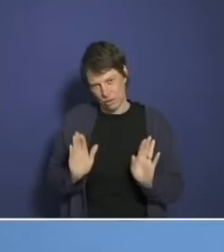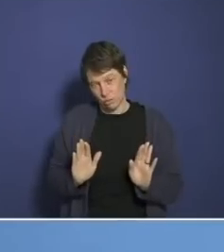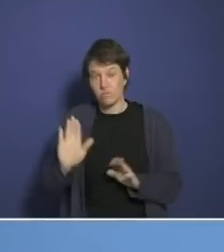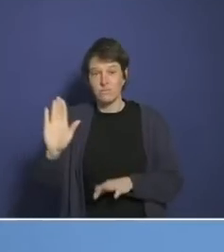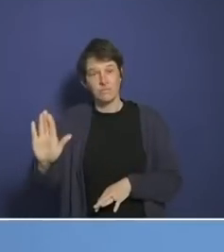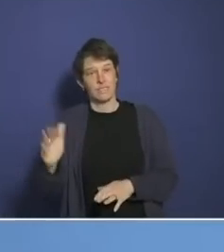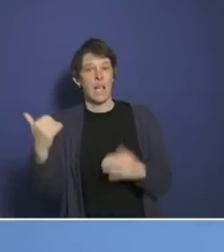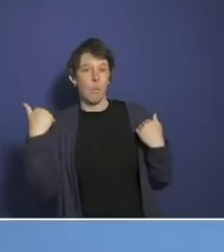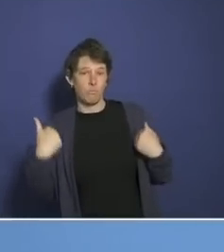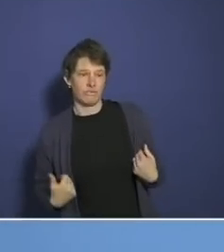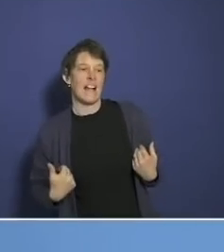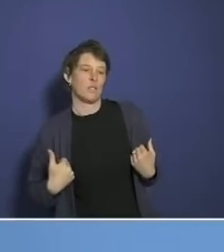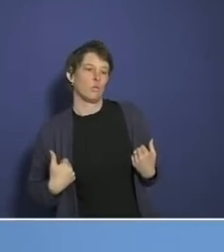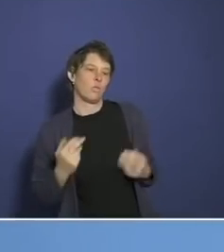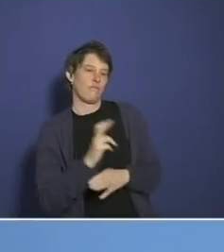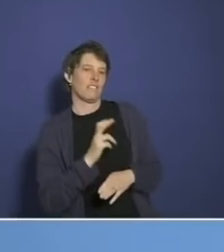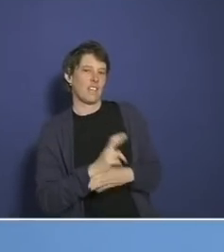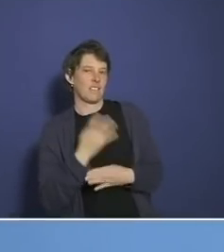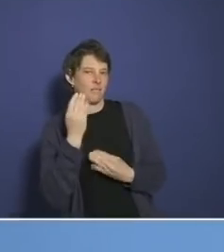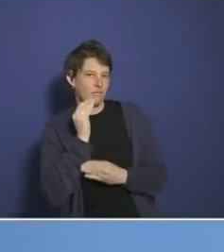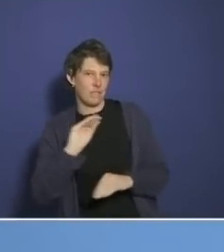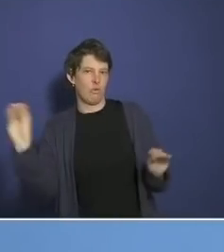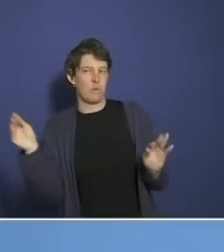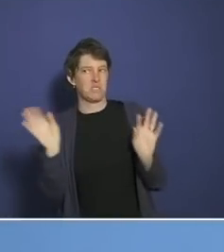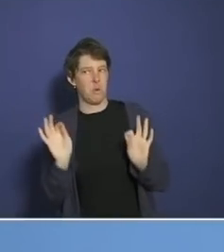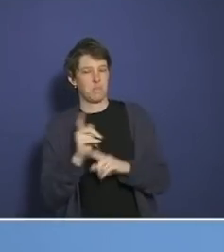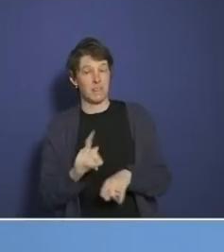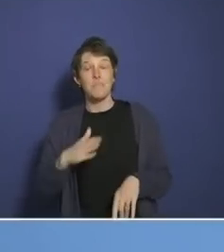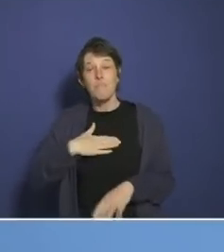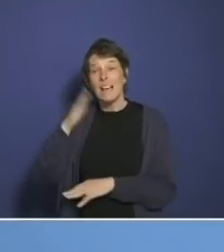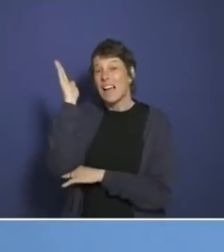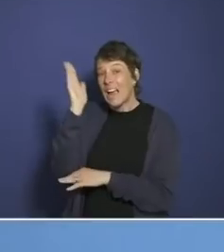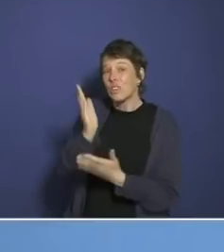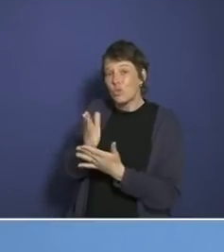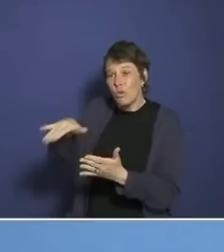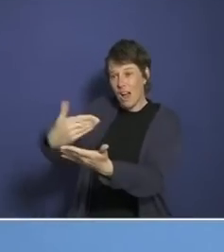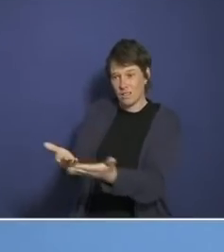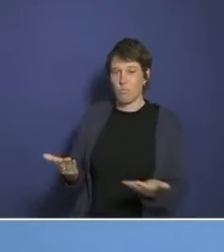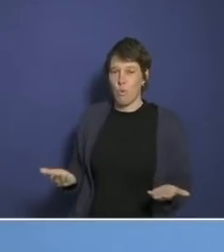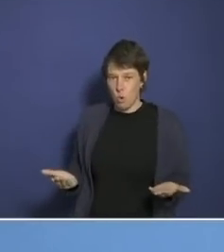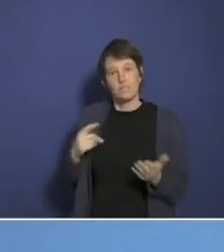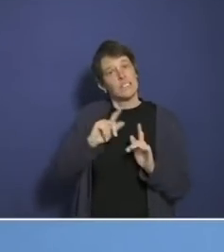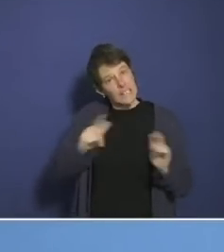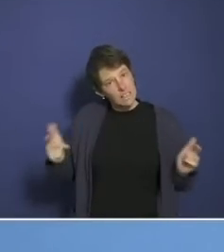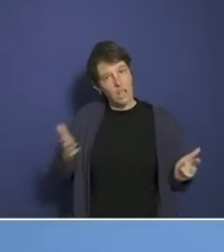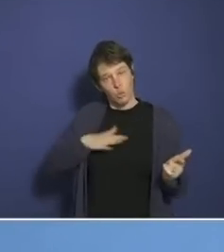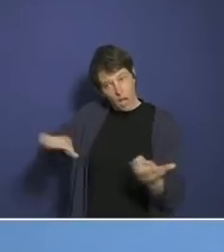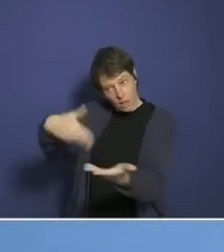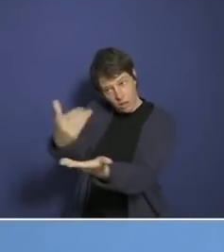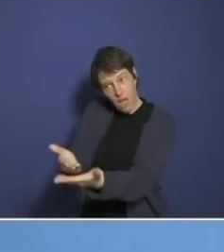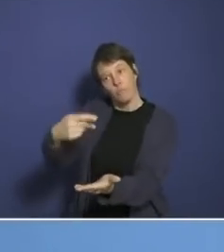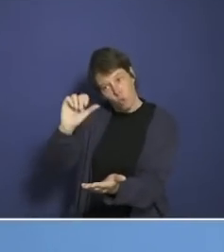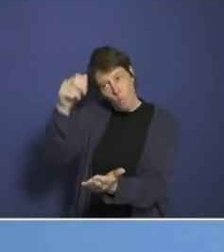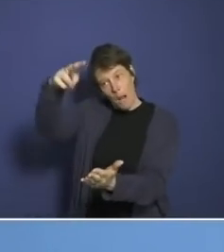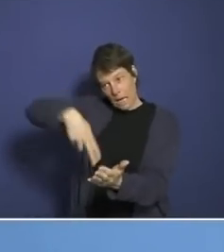halt diese Position, ist da nicht optimal informiert. Und ich habe ja selbst in meiner Rede angeboten, dass ich entsprechend der Literatur eben zur Verfügung stelle.